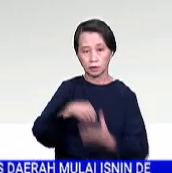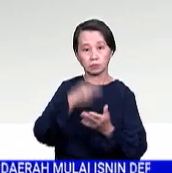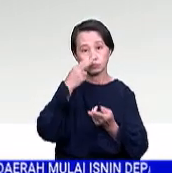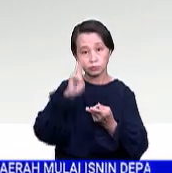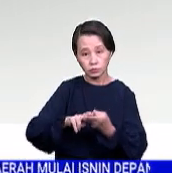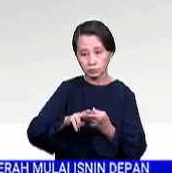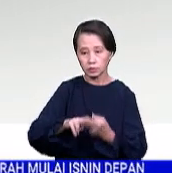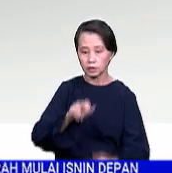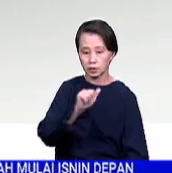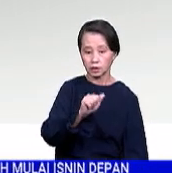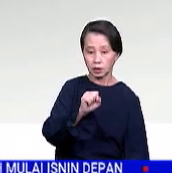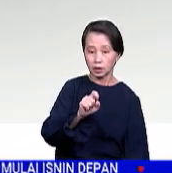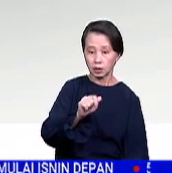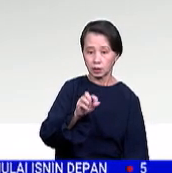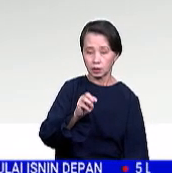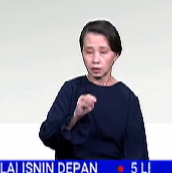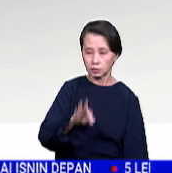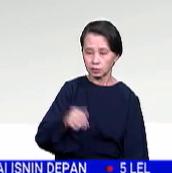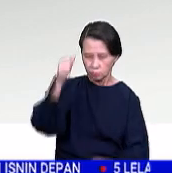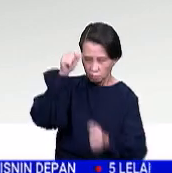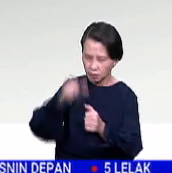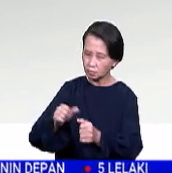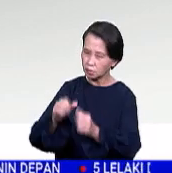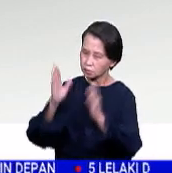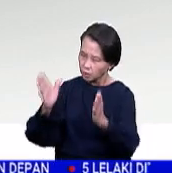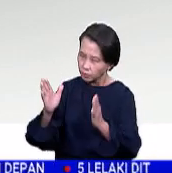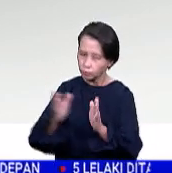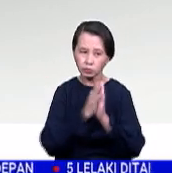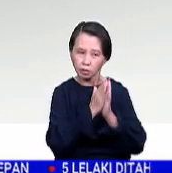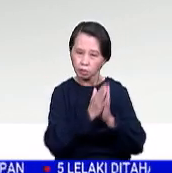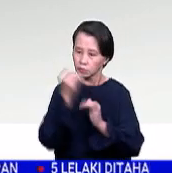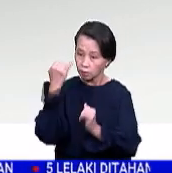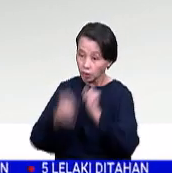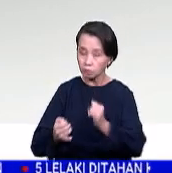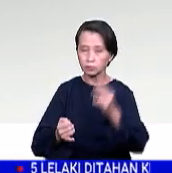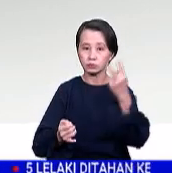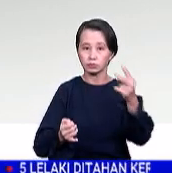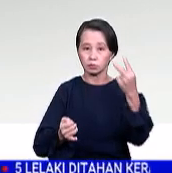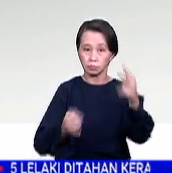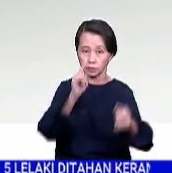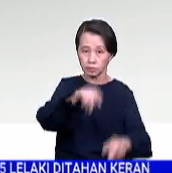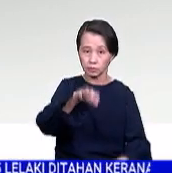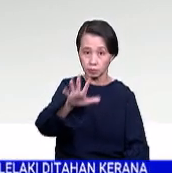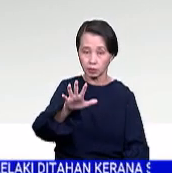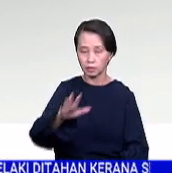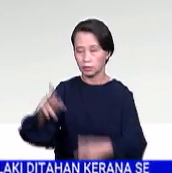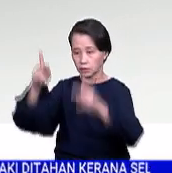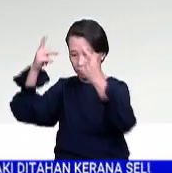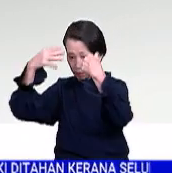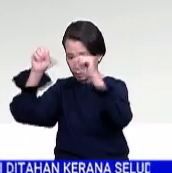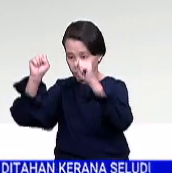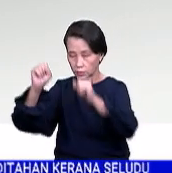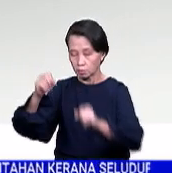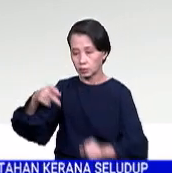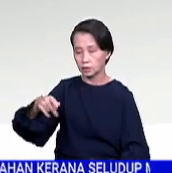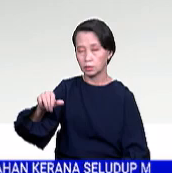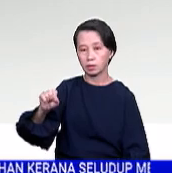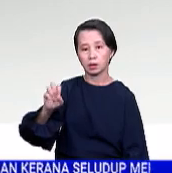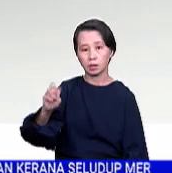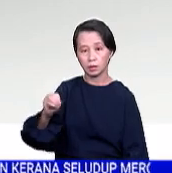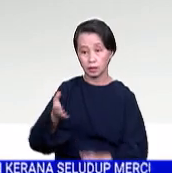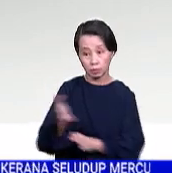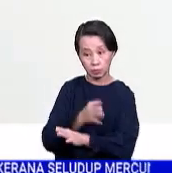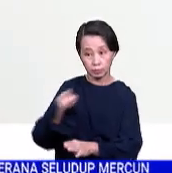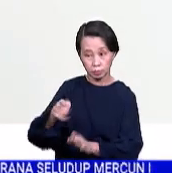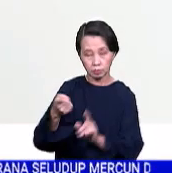surat berkenaan, Astaf mengingatkan tempoh rayuan akan berakhir 12 Mei ini. Presiden PSM, Dato' Sri Ahmad Ismail sebelum